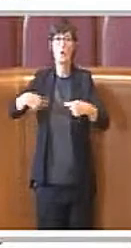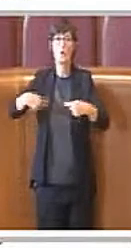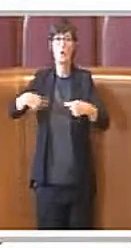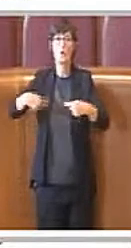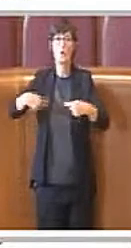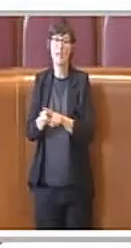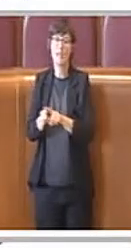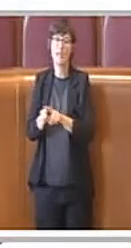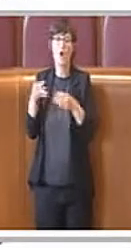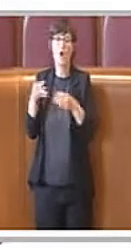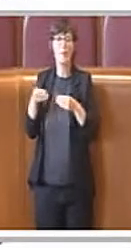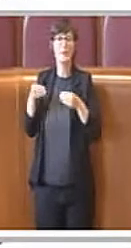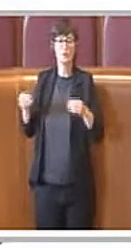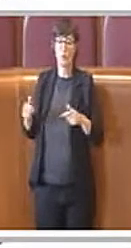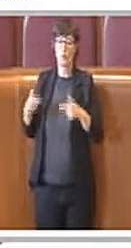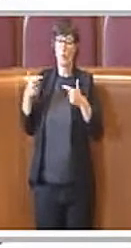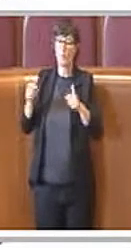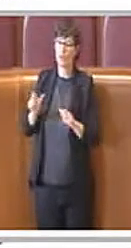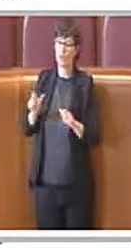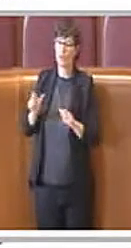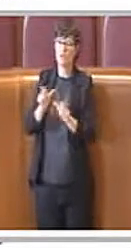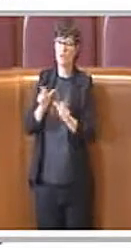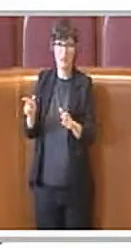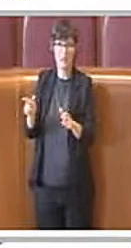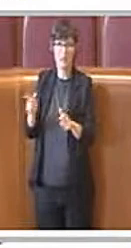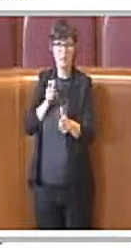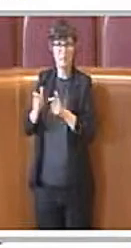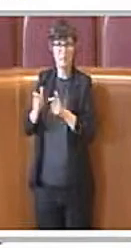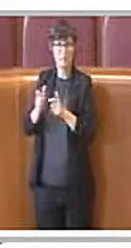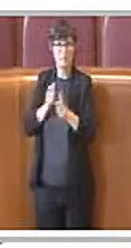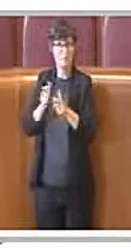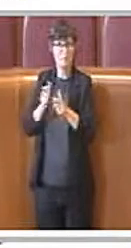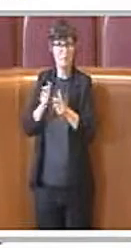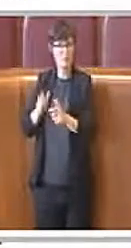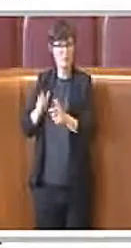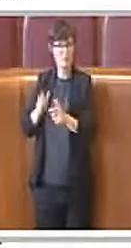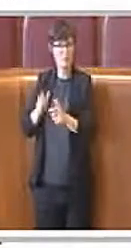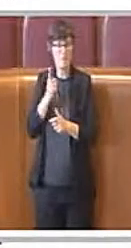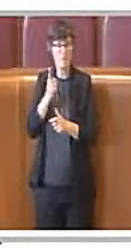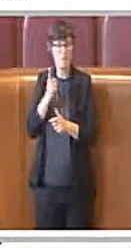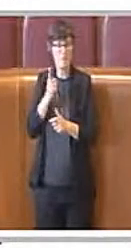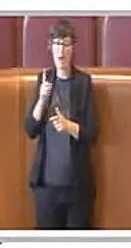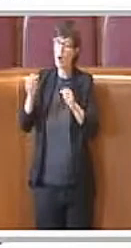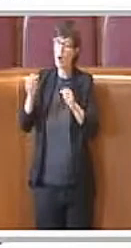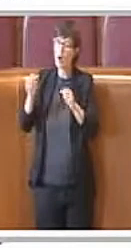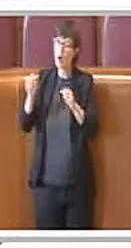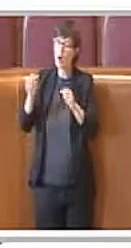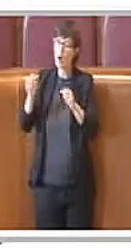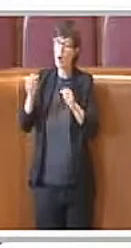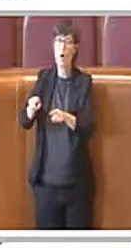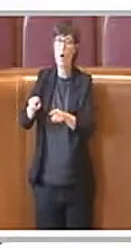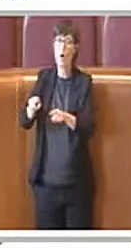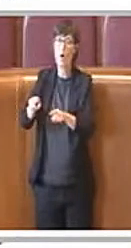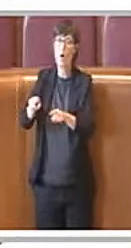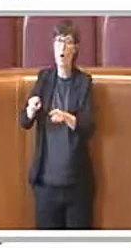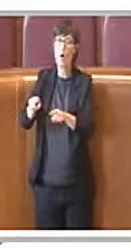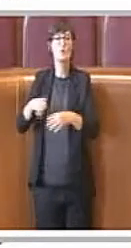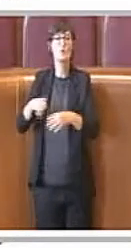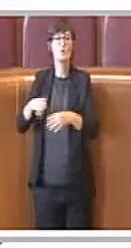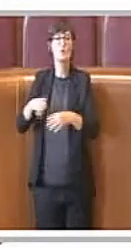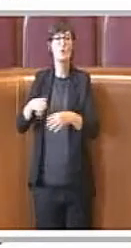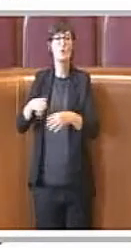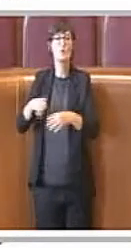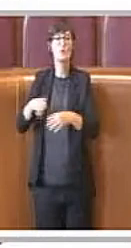quali il Roma Capitale garantisce mezzi adeguati, assicurando quindi loro l'esercizio di funzioni